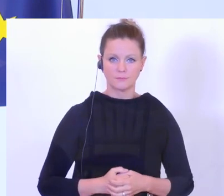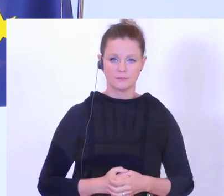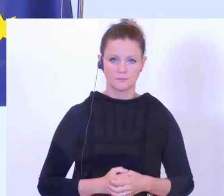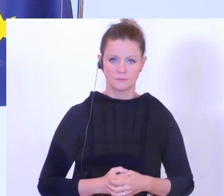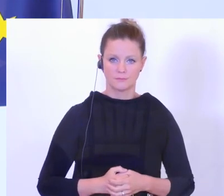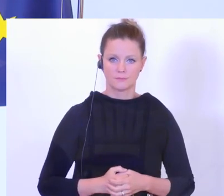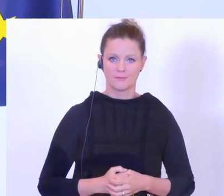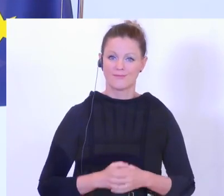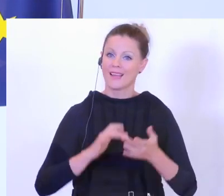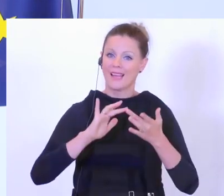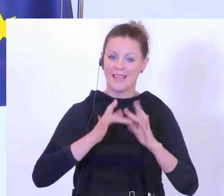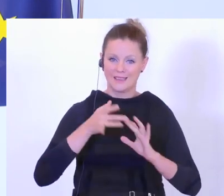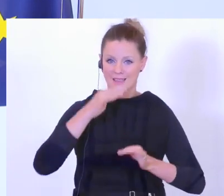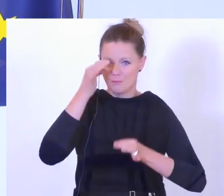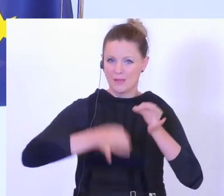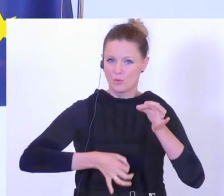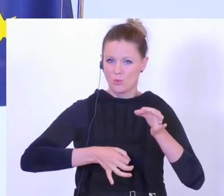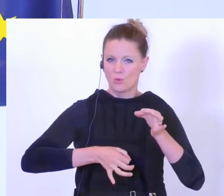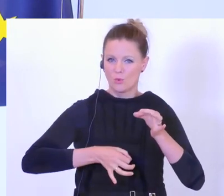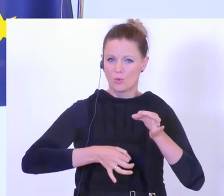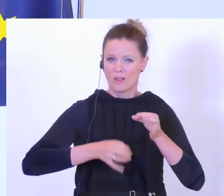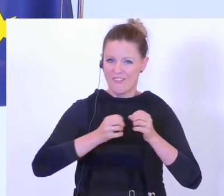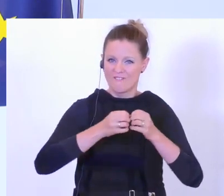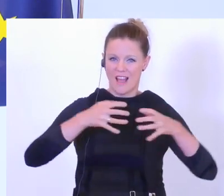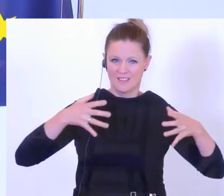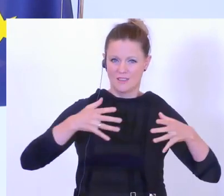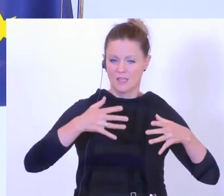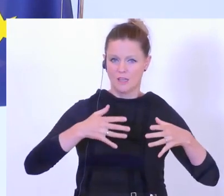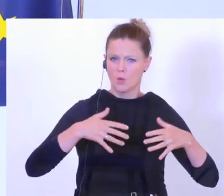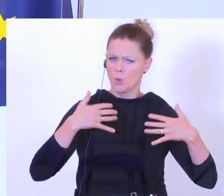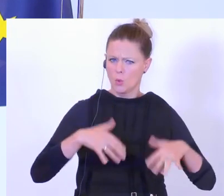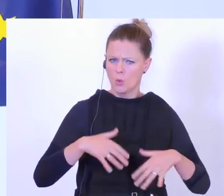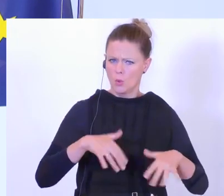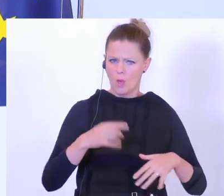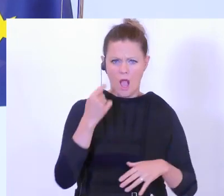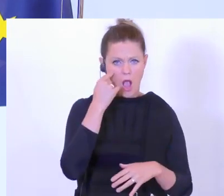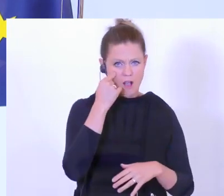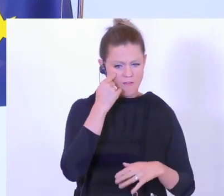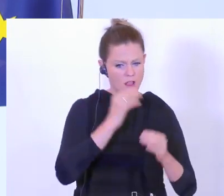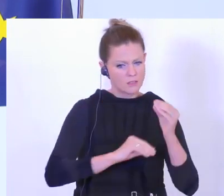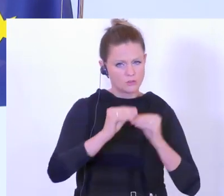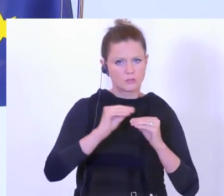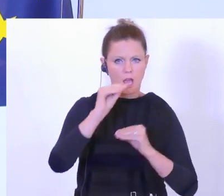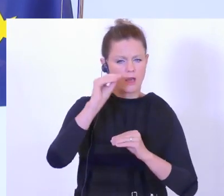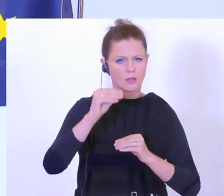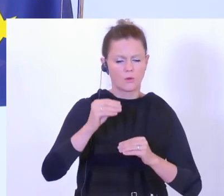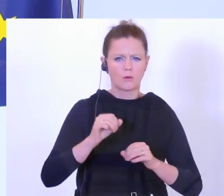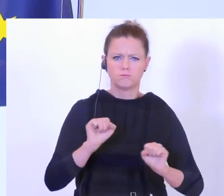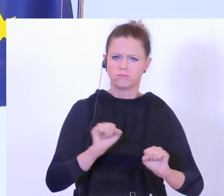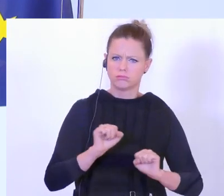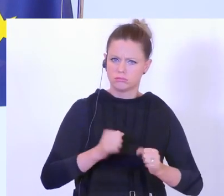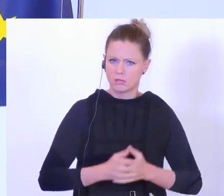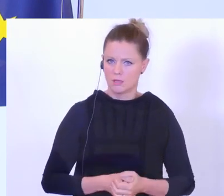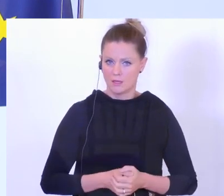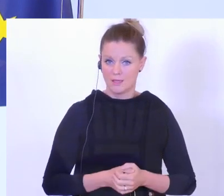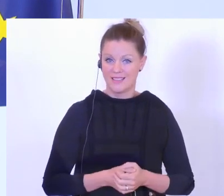Der Internetbetrug ist quantitativ eines der bemerkenswertesten Delikte, was die Steigerungen anbelangt. Hier haben wir zwei